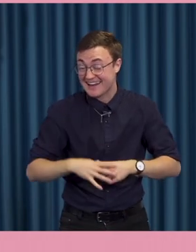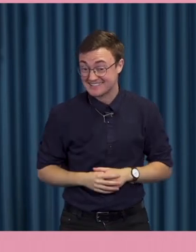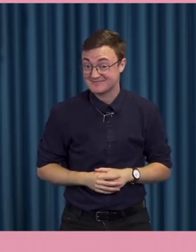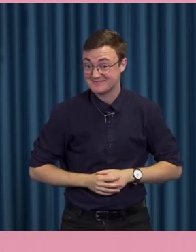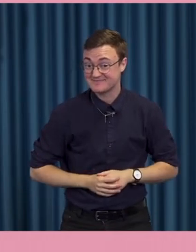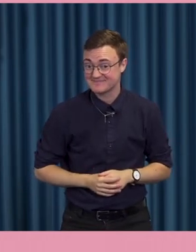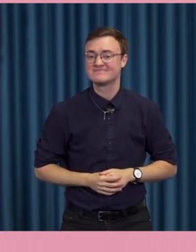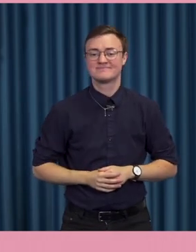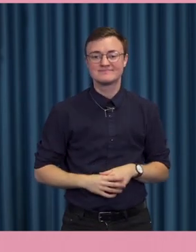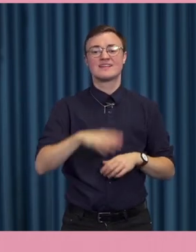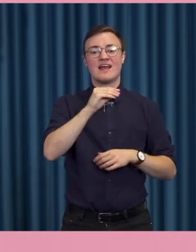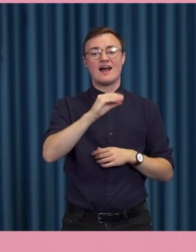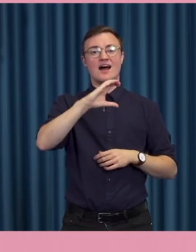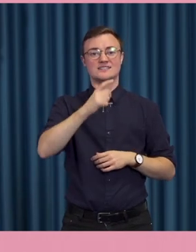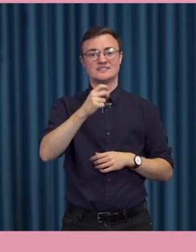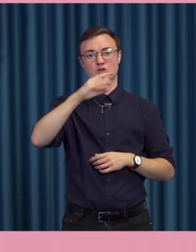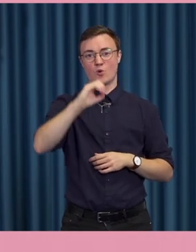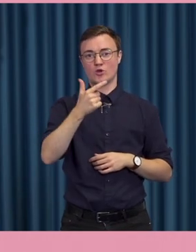Så vi slänger oss in på astroturfarna.